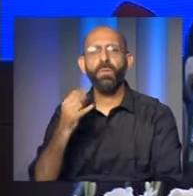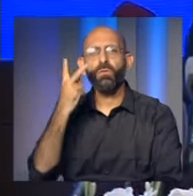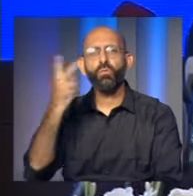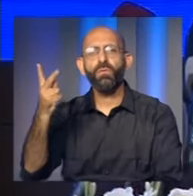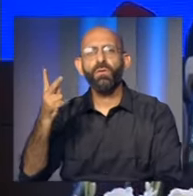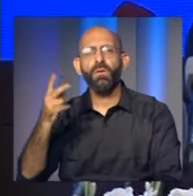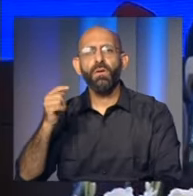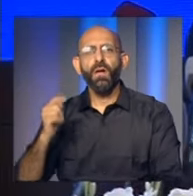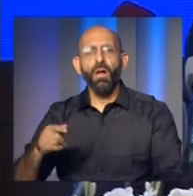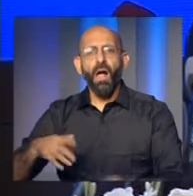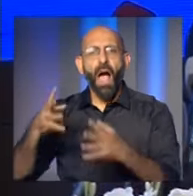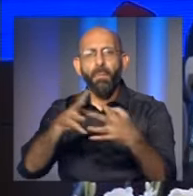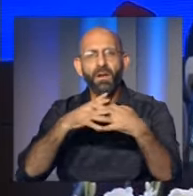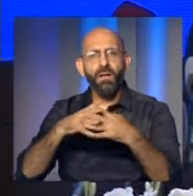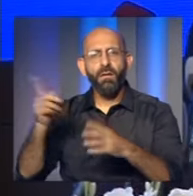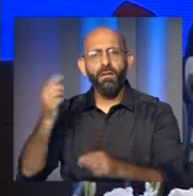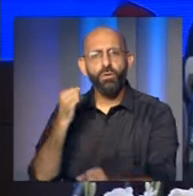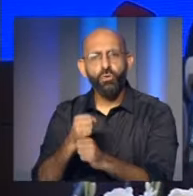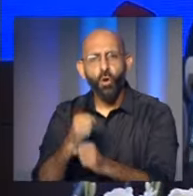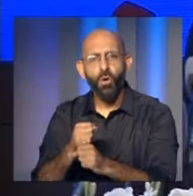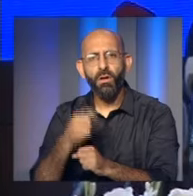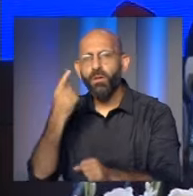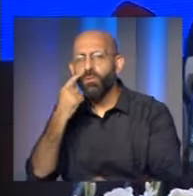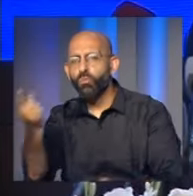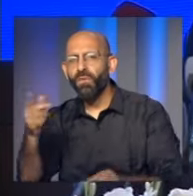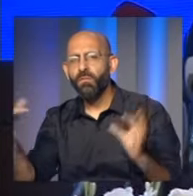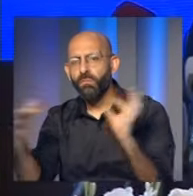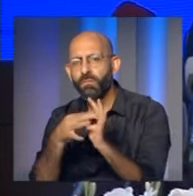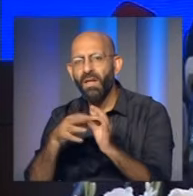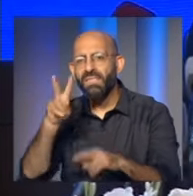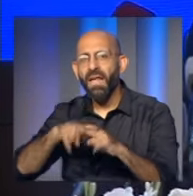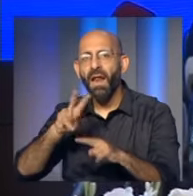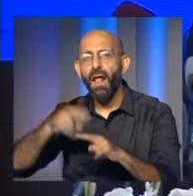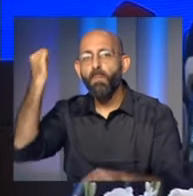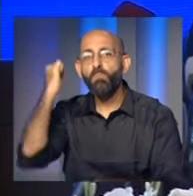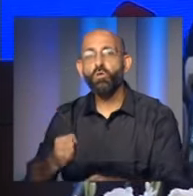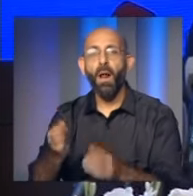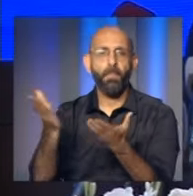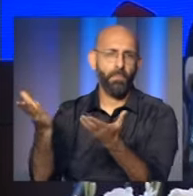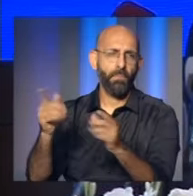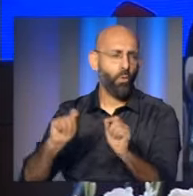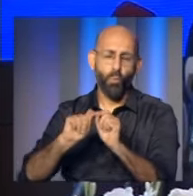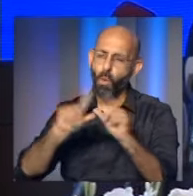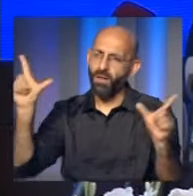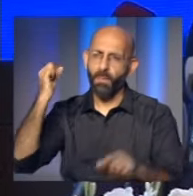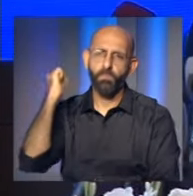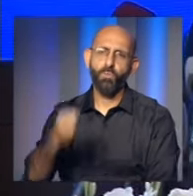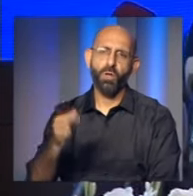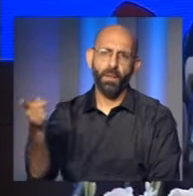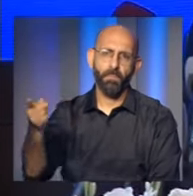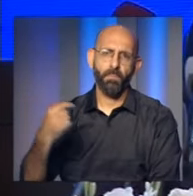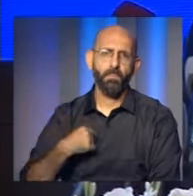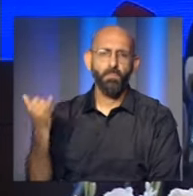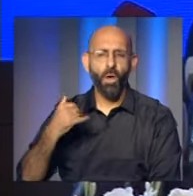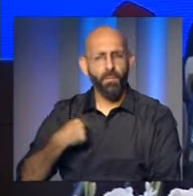كني أن على الكيان والولايات المتحدة العمل الآن لاستدراك الراغبين من الدول في قطع العلاقات مع